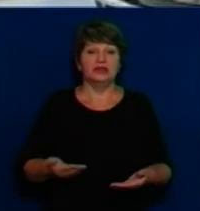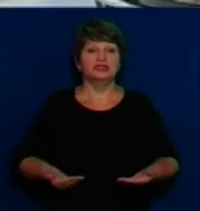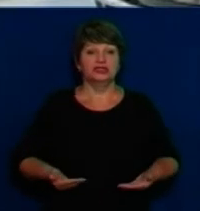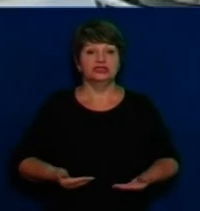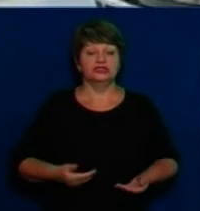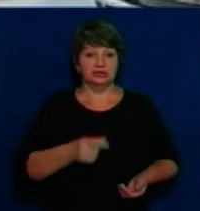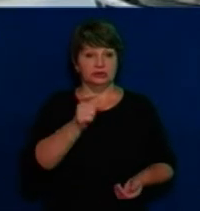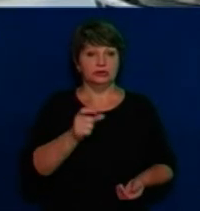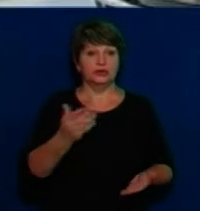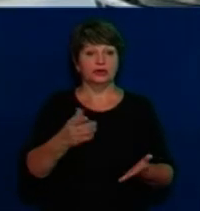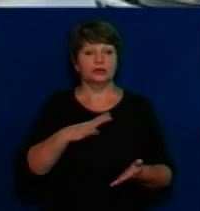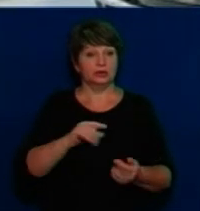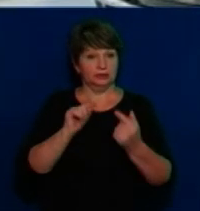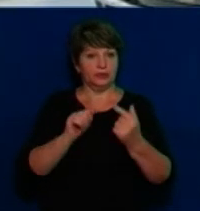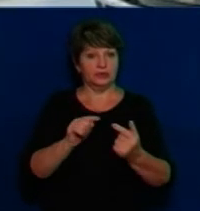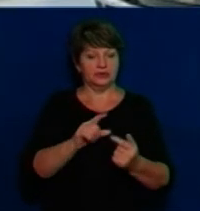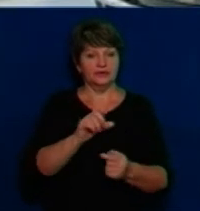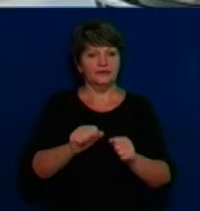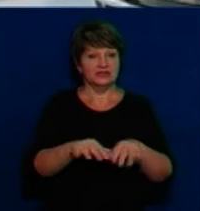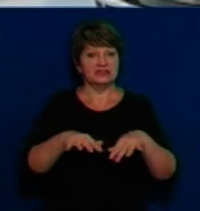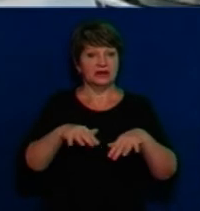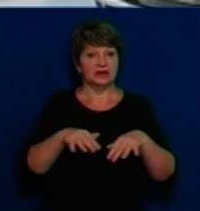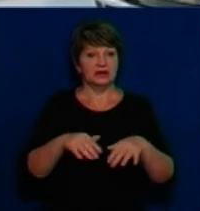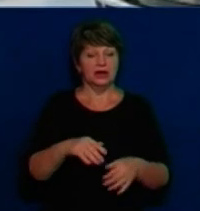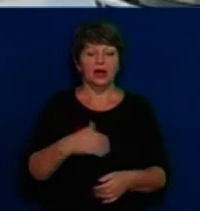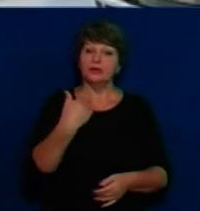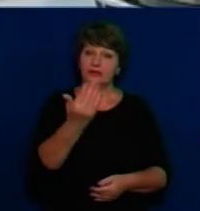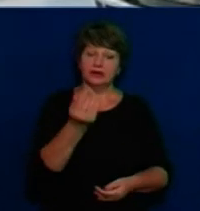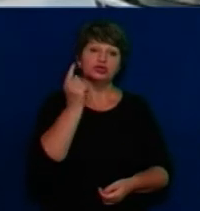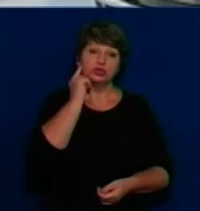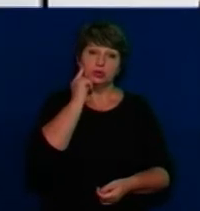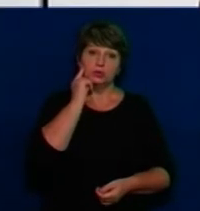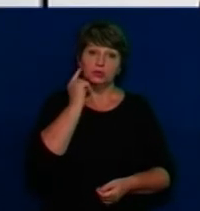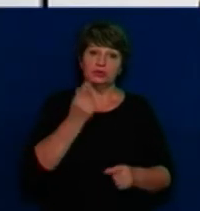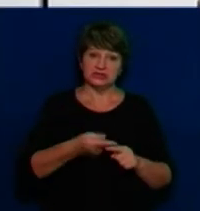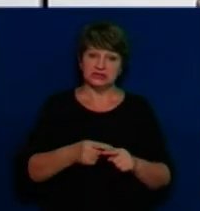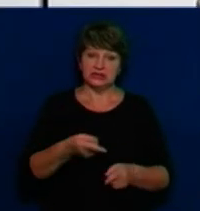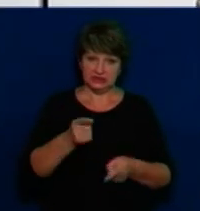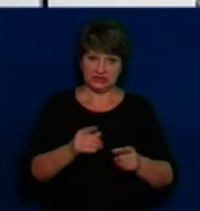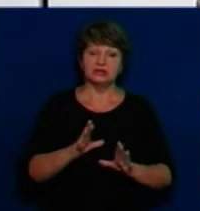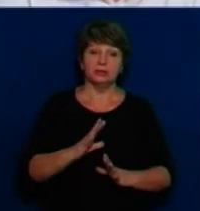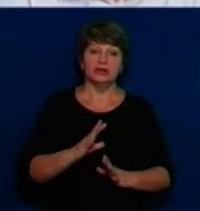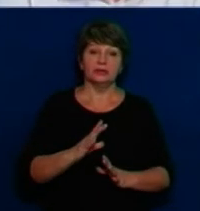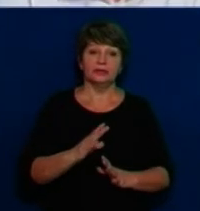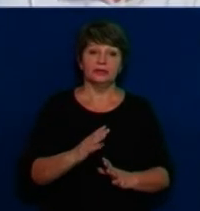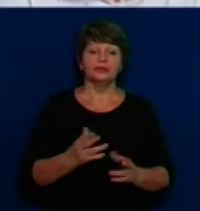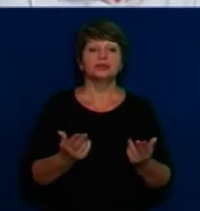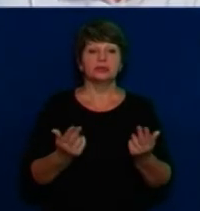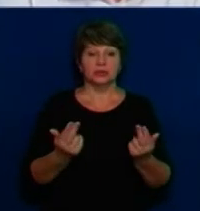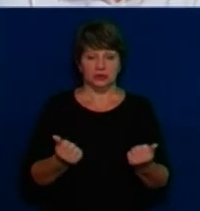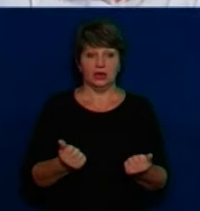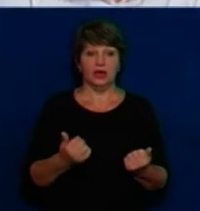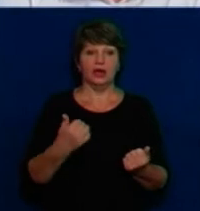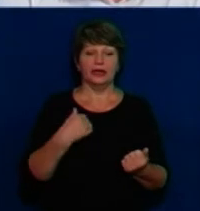протестуючи у залі. А на вашу думку, це справді мало місця, так? Це мало місця, і я